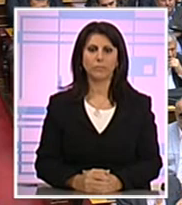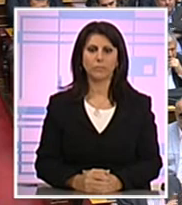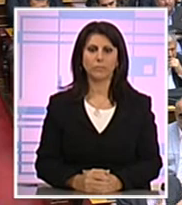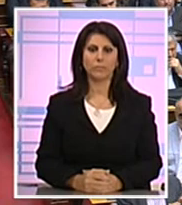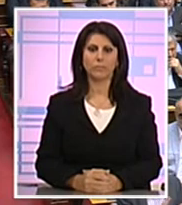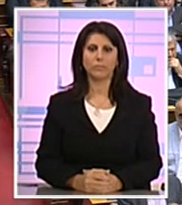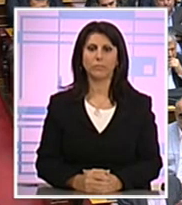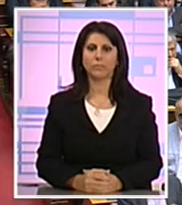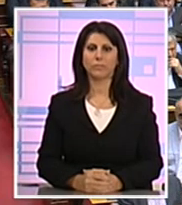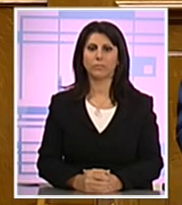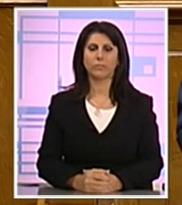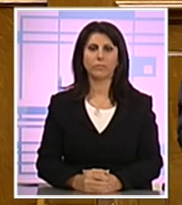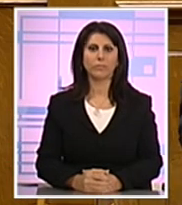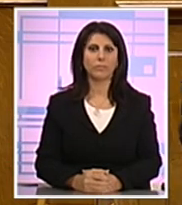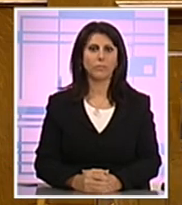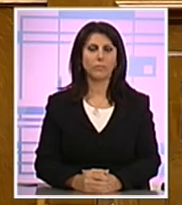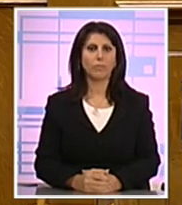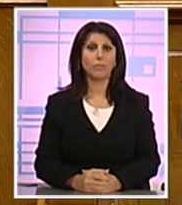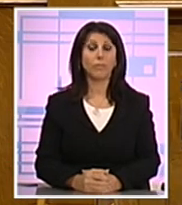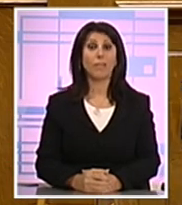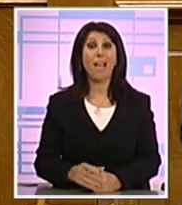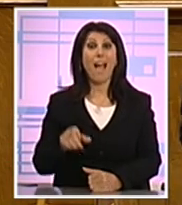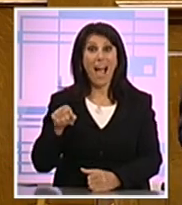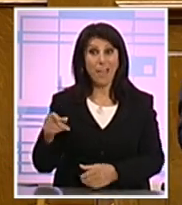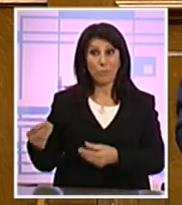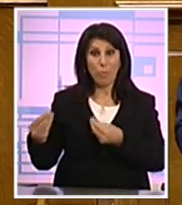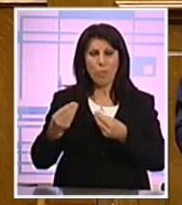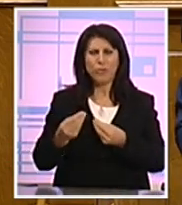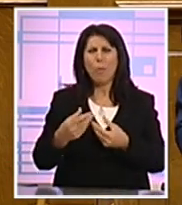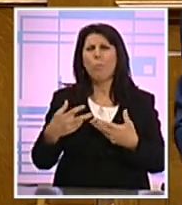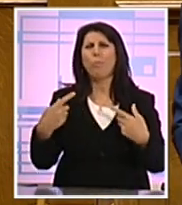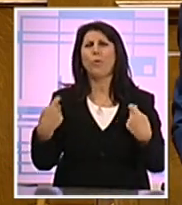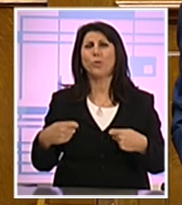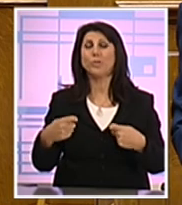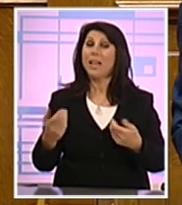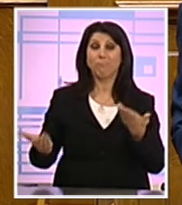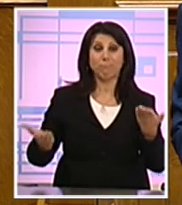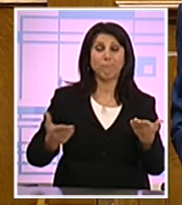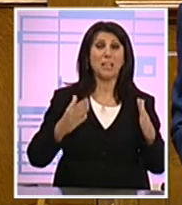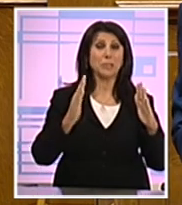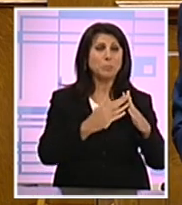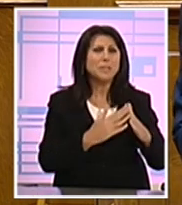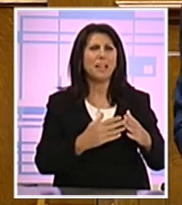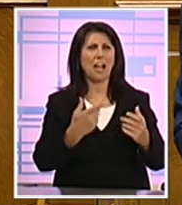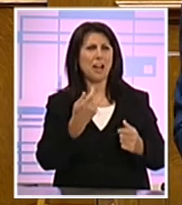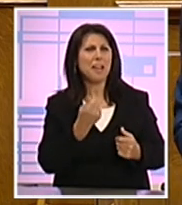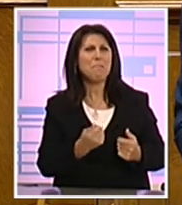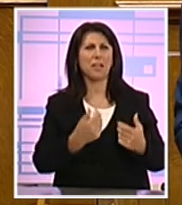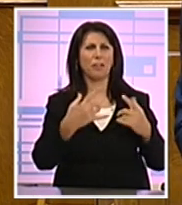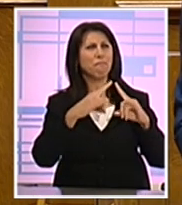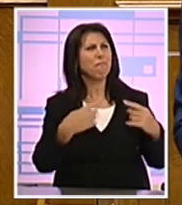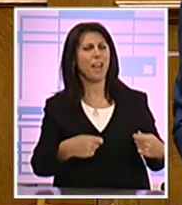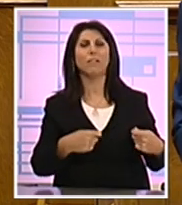Αυτός όμως είναι πολύ μεγαλύτερος πλούτος από βίλες και χρήματα. Γιατί αυτές είναι